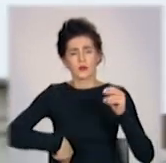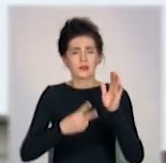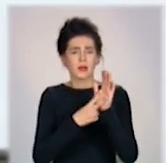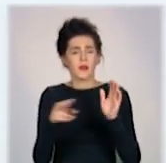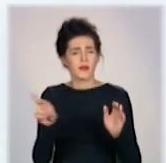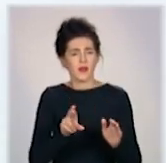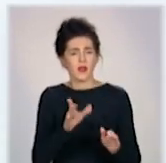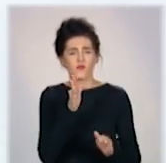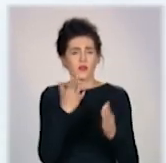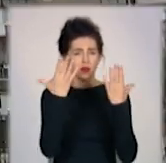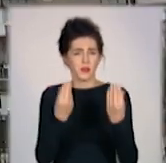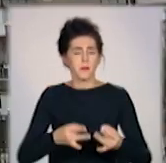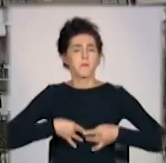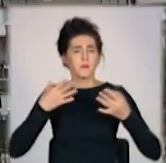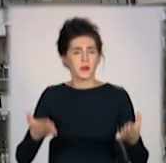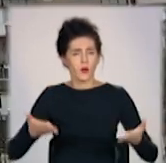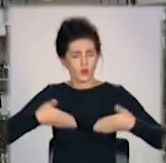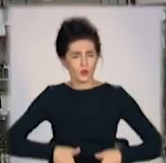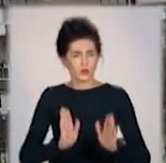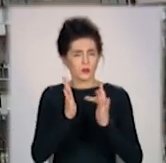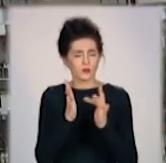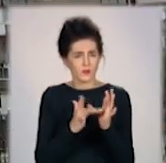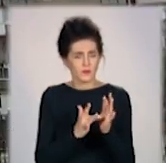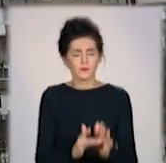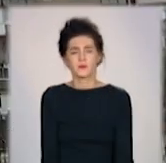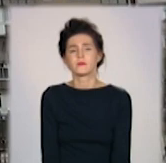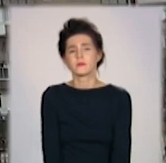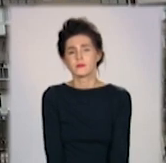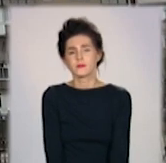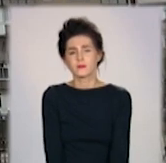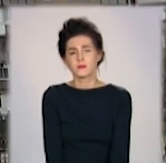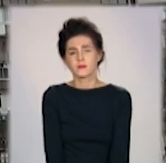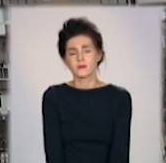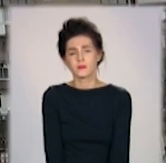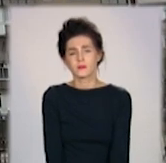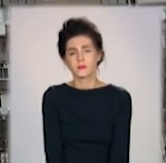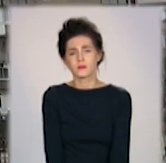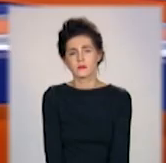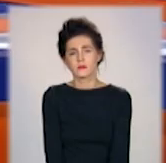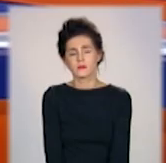в день святкування Різдва Христового. Волона Успенська, Володимир Краснов, телеканал Донбас.